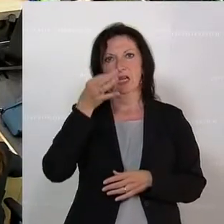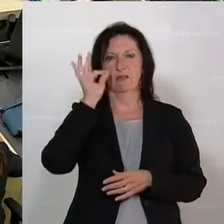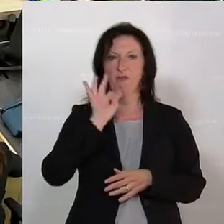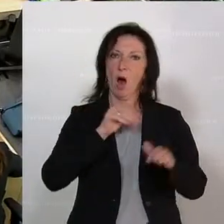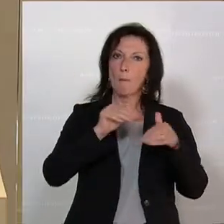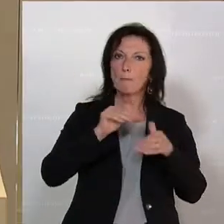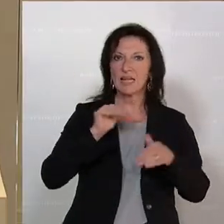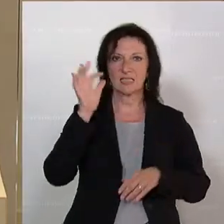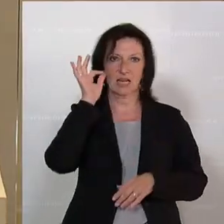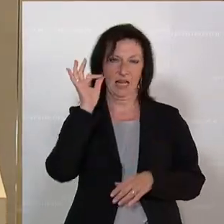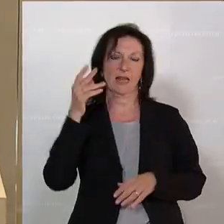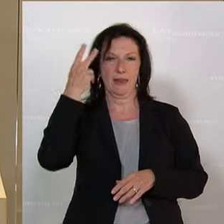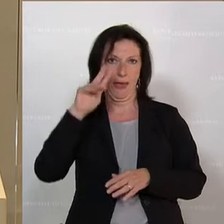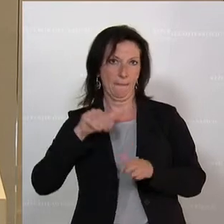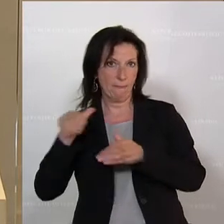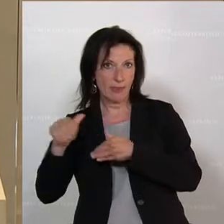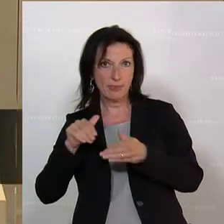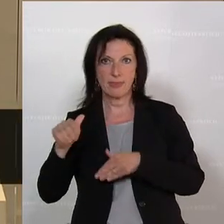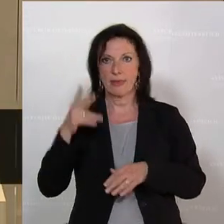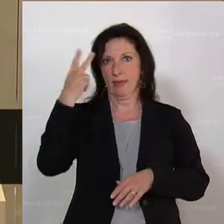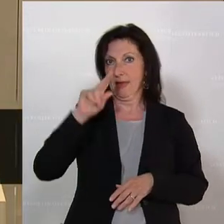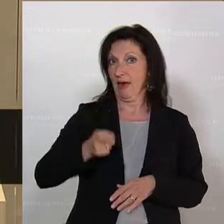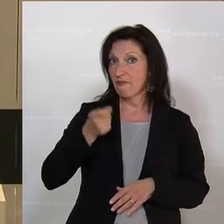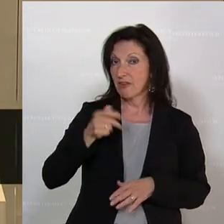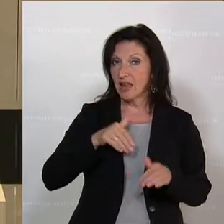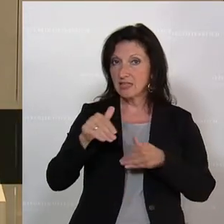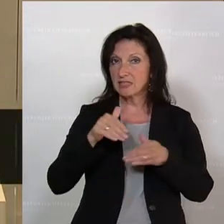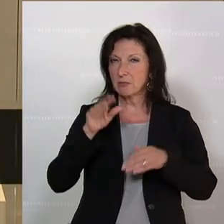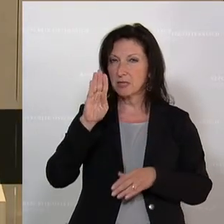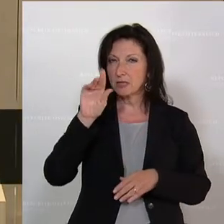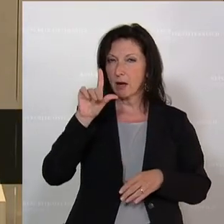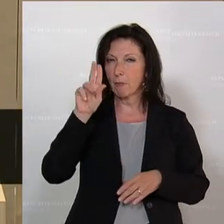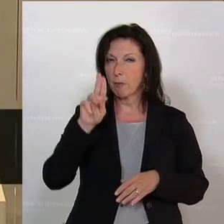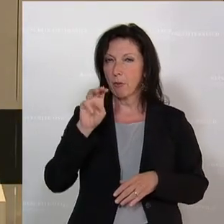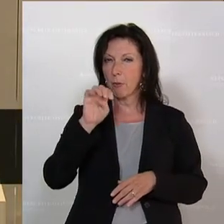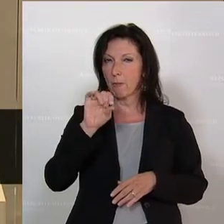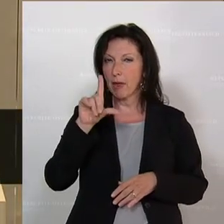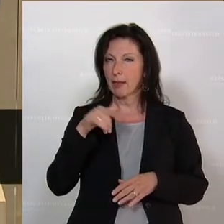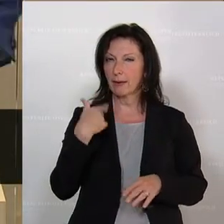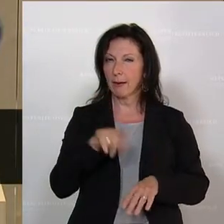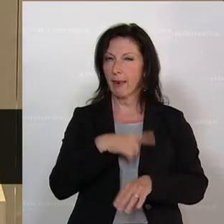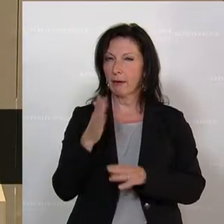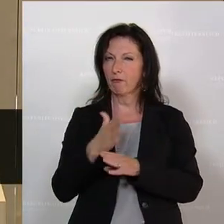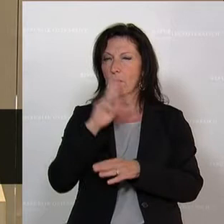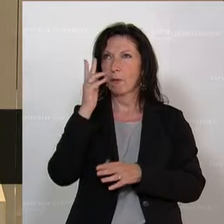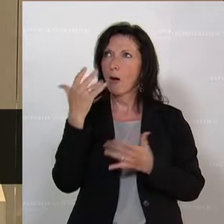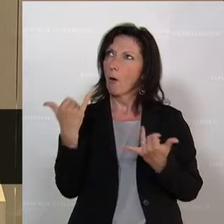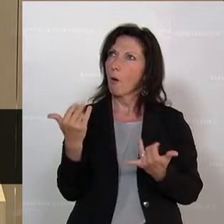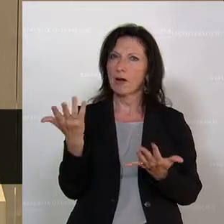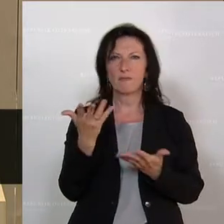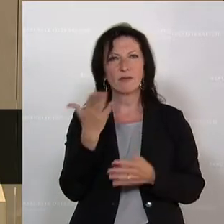Minister, sehr geehrter Herr Finanzminister Blümel, ich habe mir lange überlegt, was ich heute sagen will und